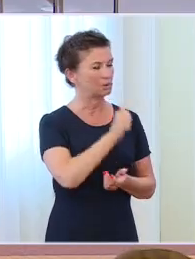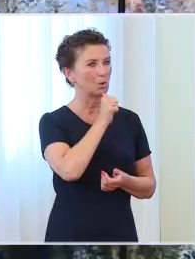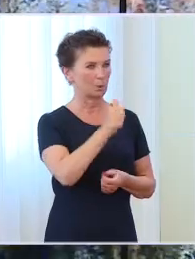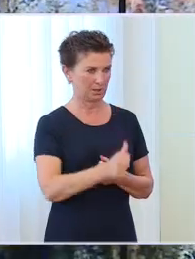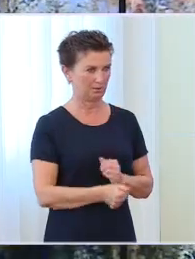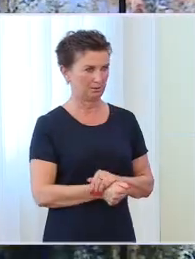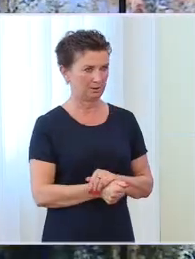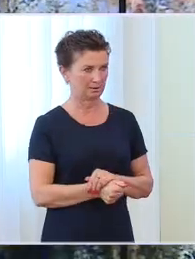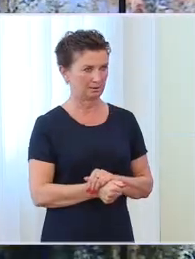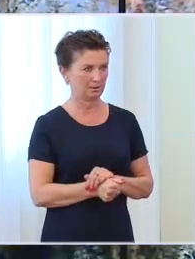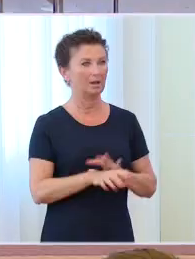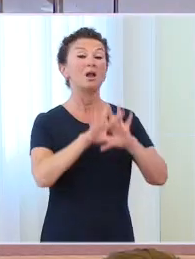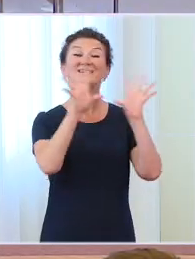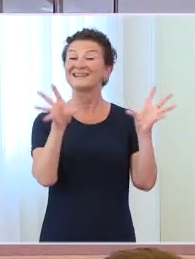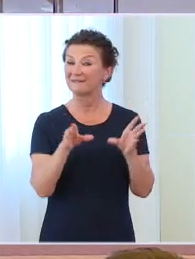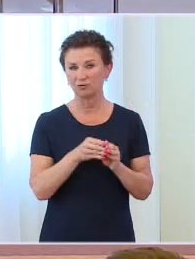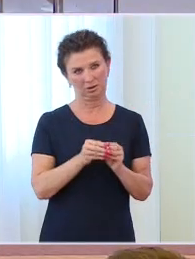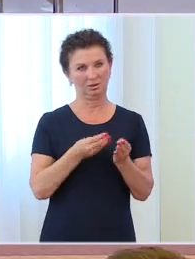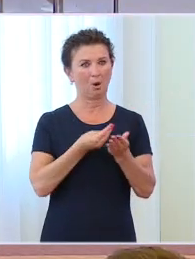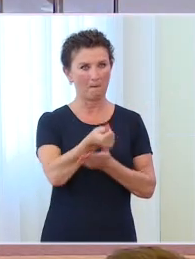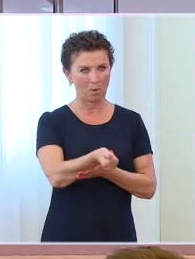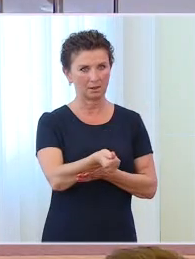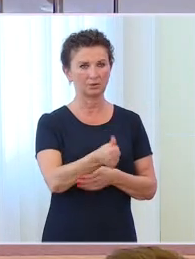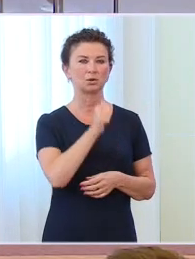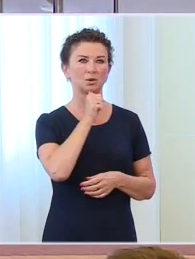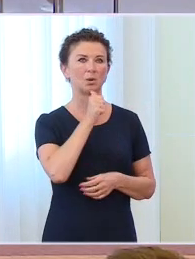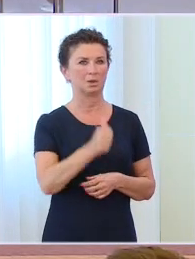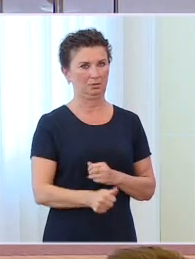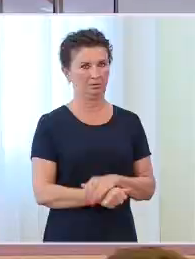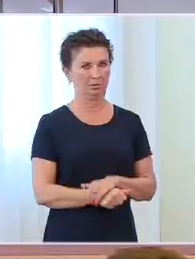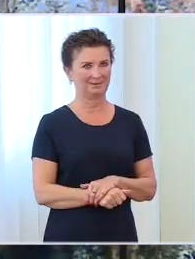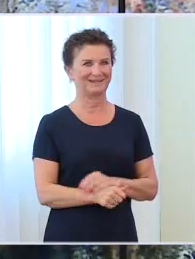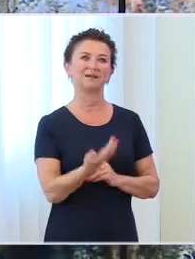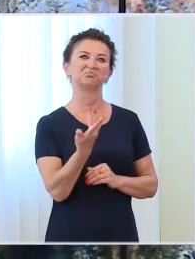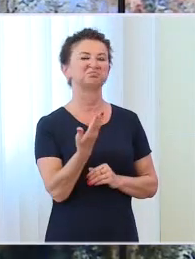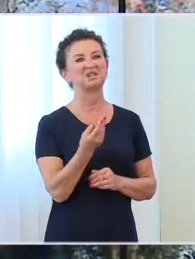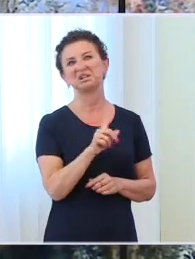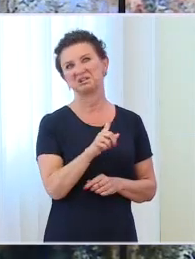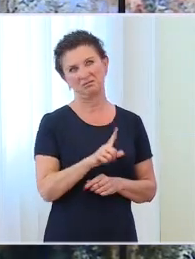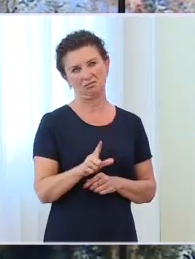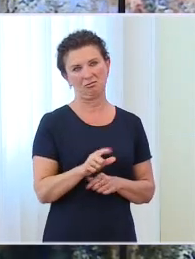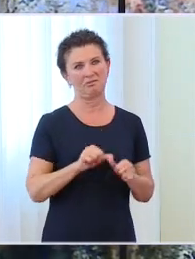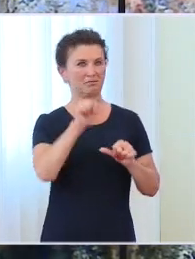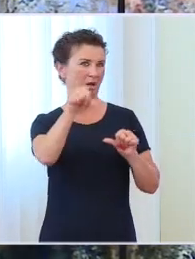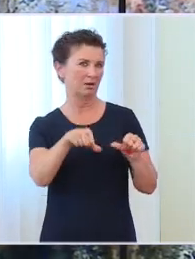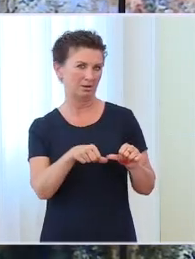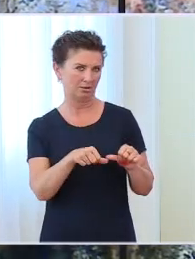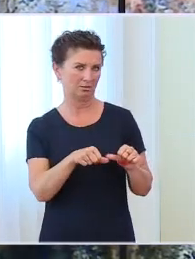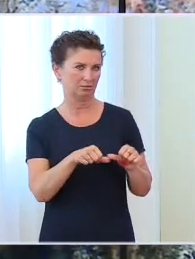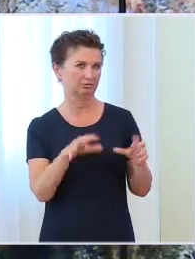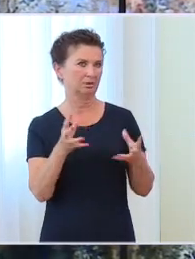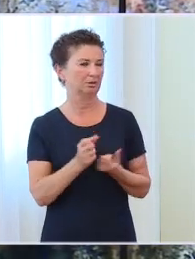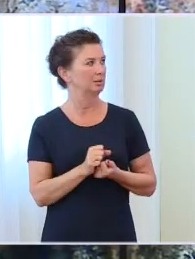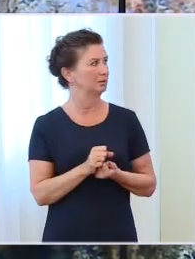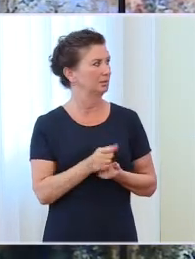płaci Unia Europejska. Jakie to są sumy, jeśli chodzi o roczne utrzymanie? Nie znam konkretnej kwoty, bo pani wie,